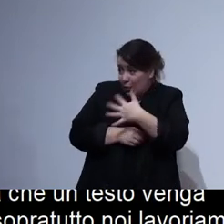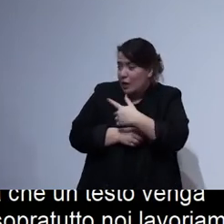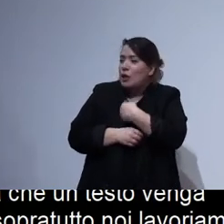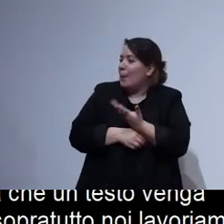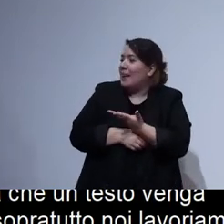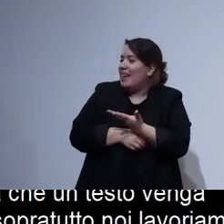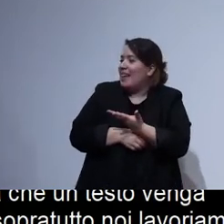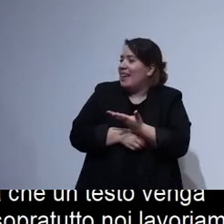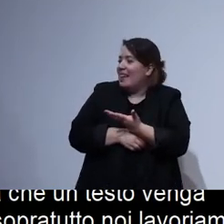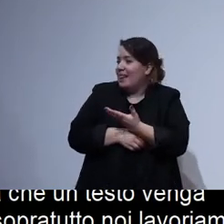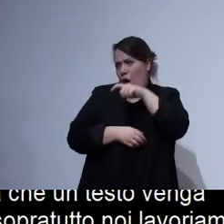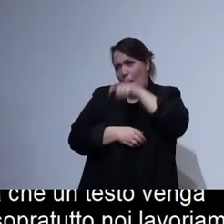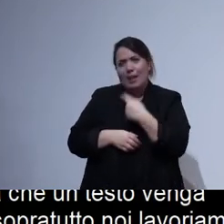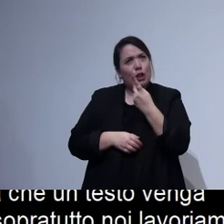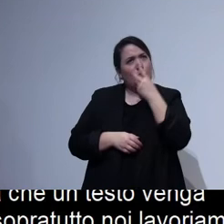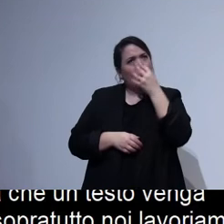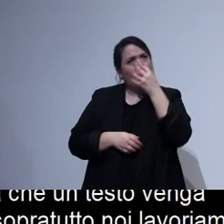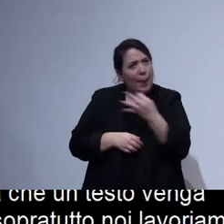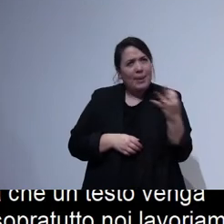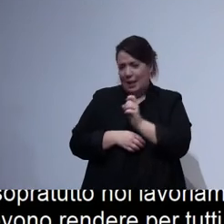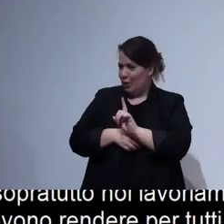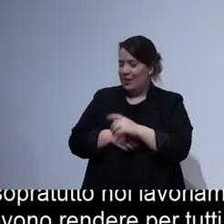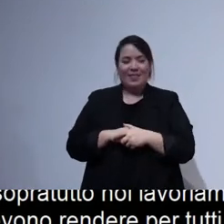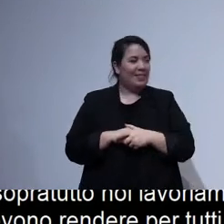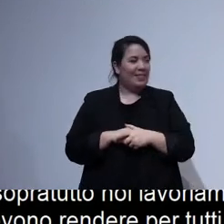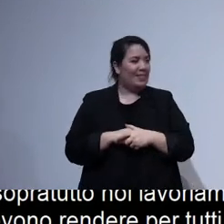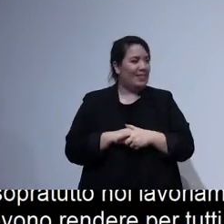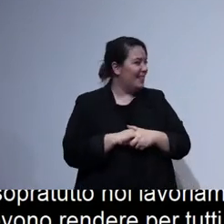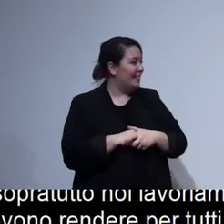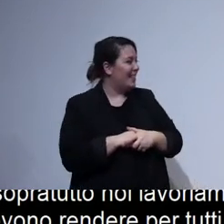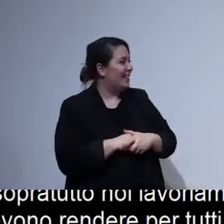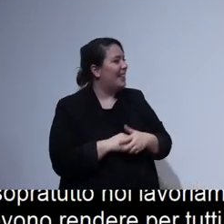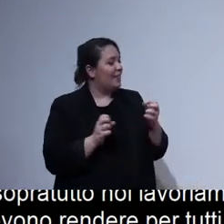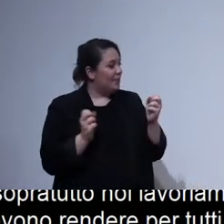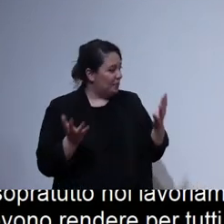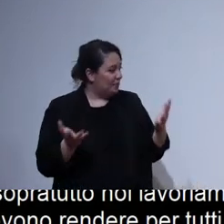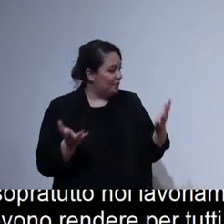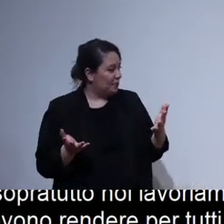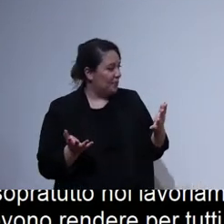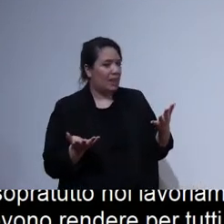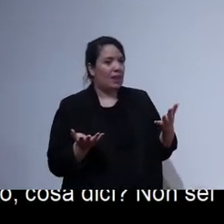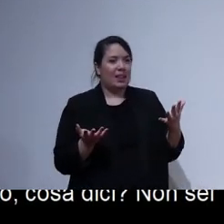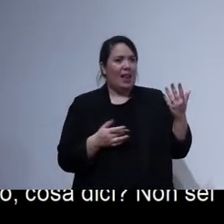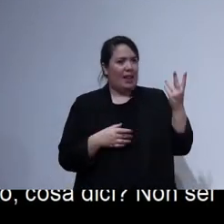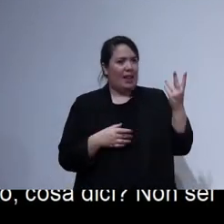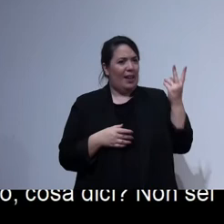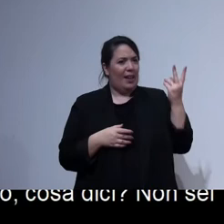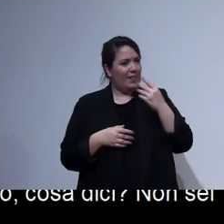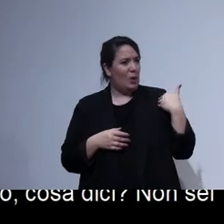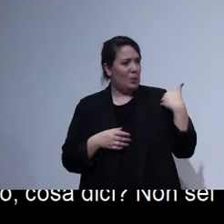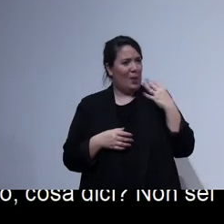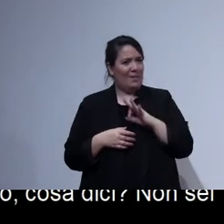un po' non sei obbligata a dire che va bene si accenderà il micro ok ci siamo si si no ne parlavamo prima proprio con